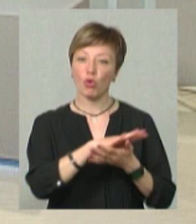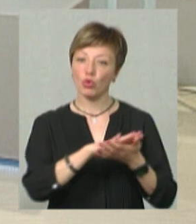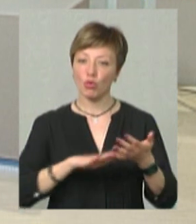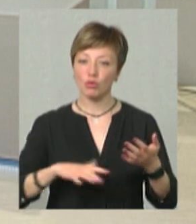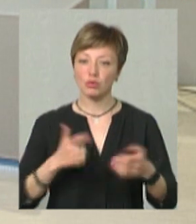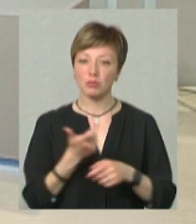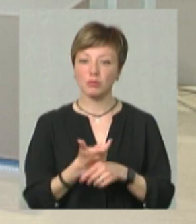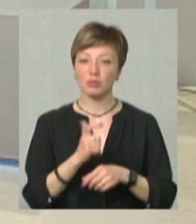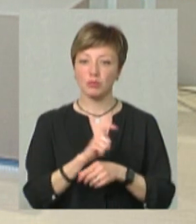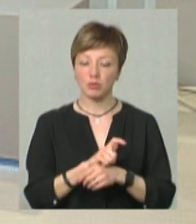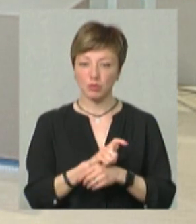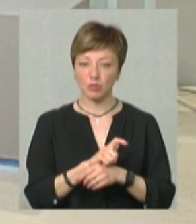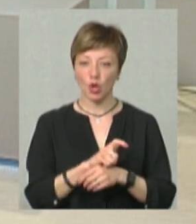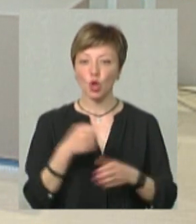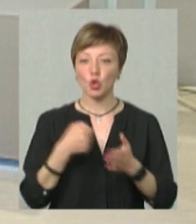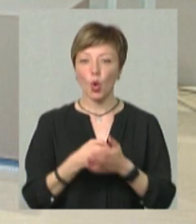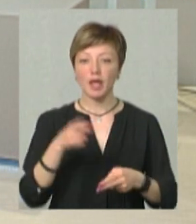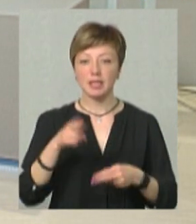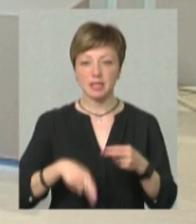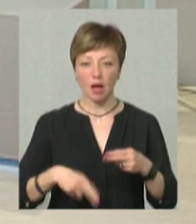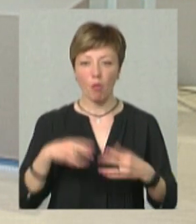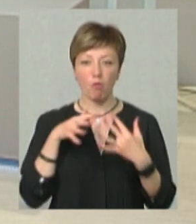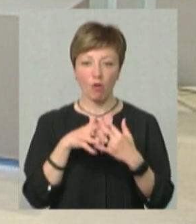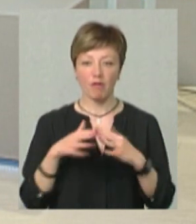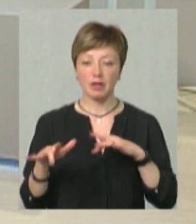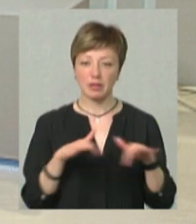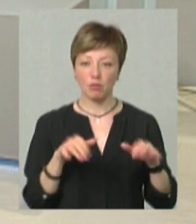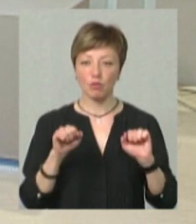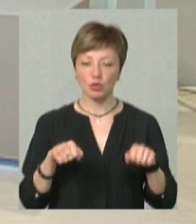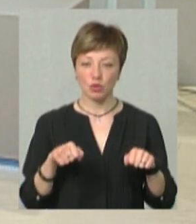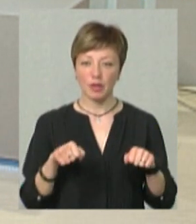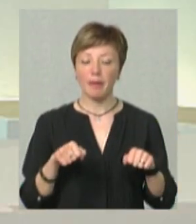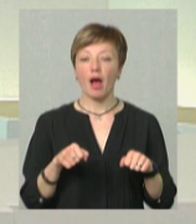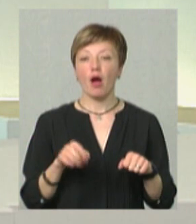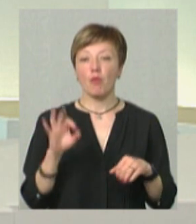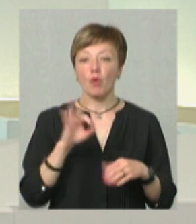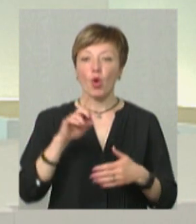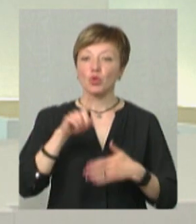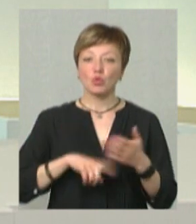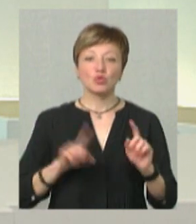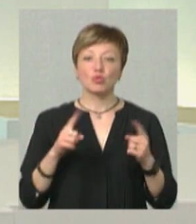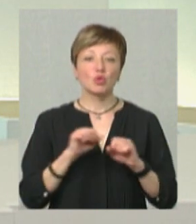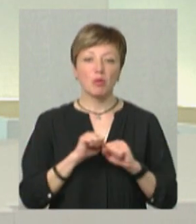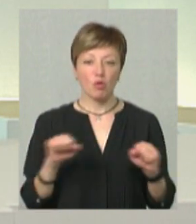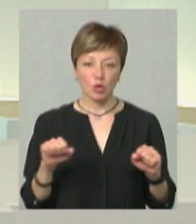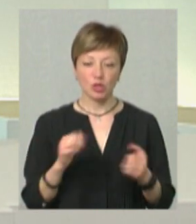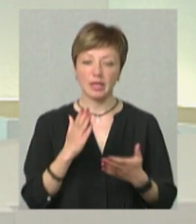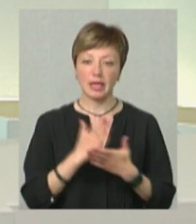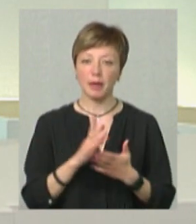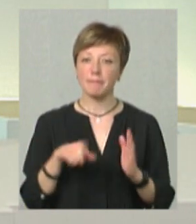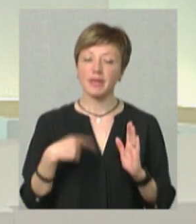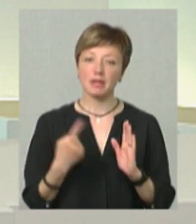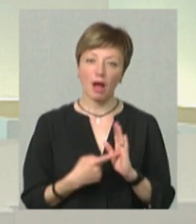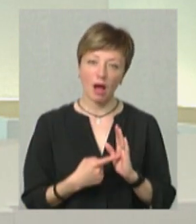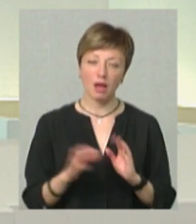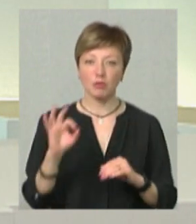набагато до кінця закінчення бойових дій. Тобто люди можуть подавати. Стосовно доручення, чого не можна, тому що є питання,